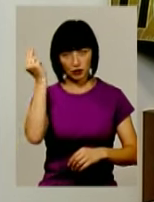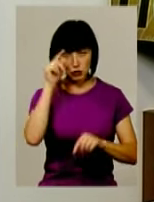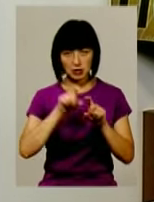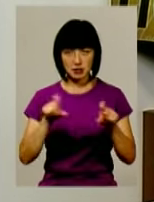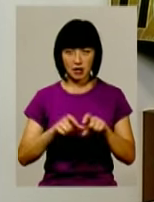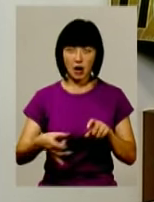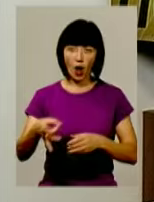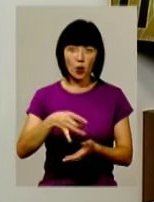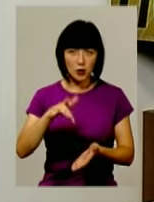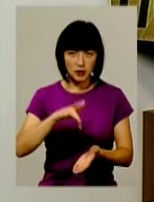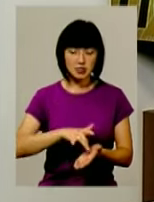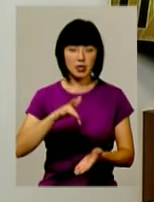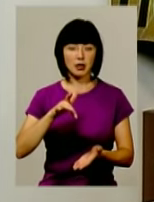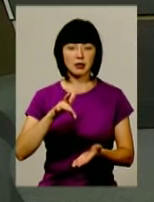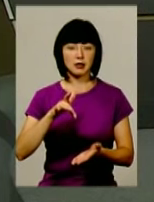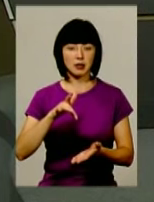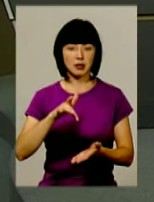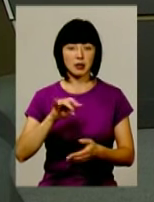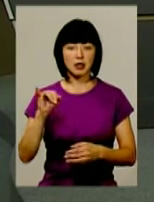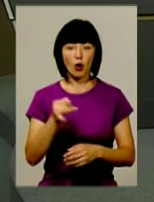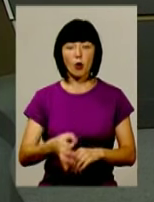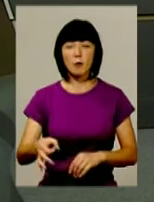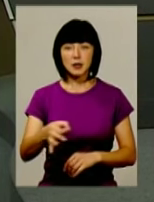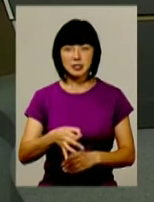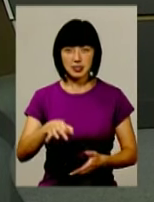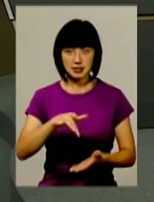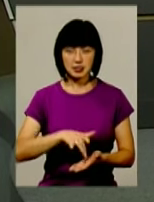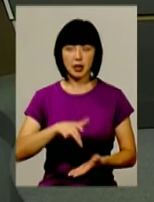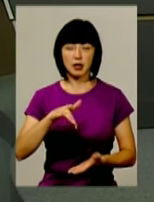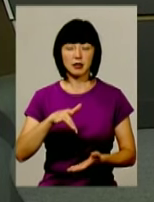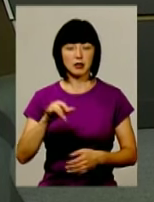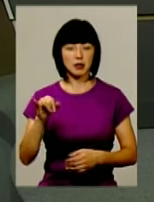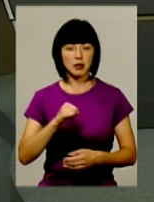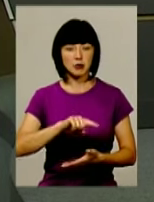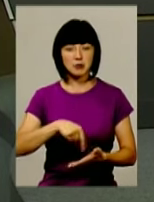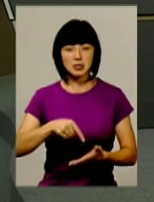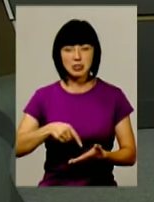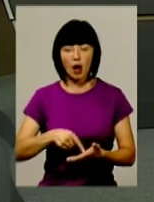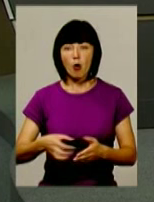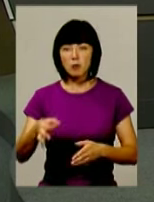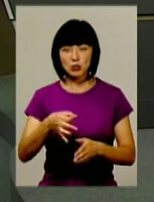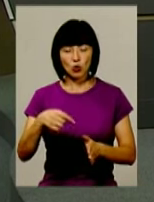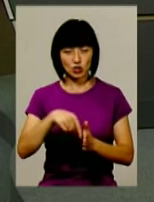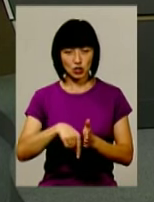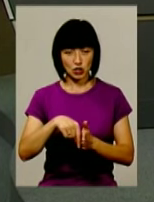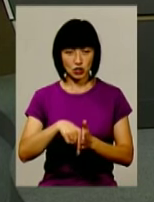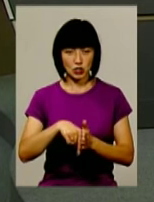районні центри, в тому числі і обласний центр, і міста обласного підпорядкування.